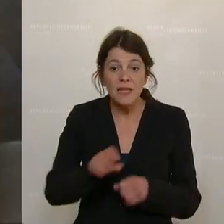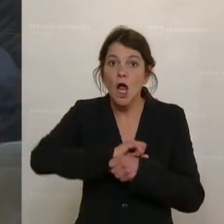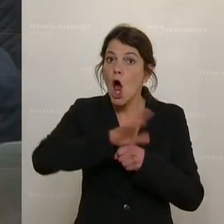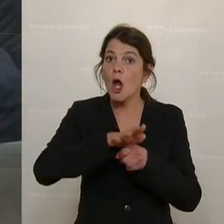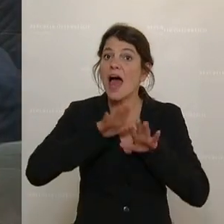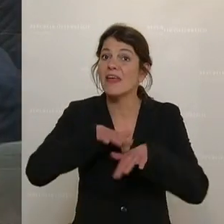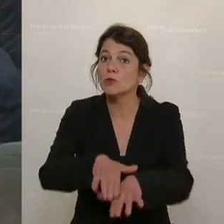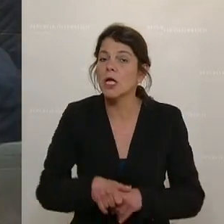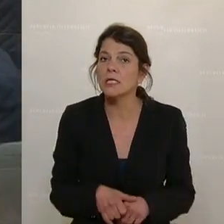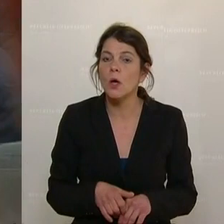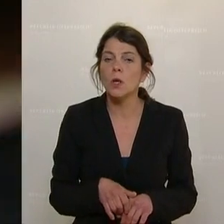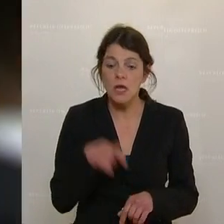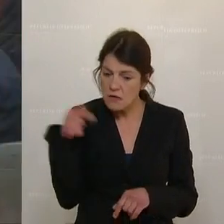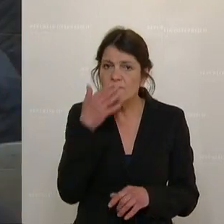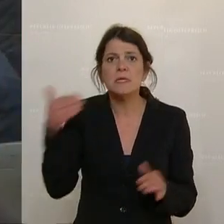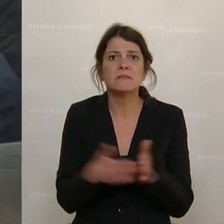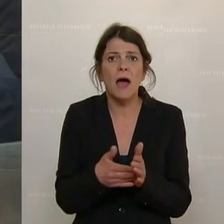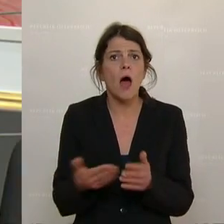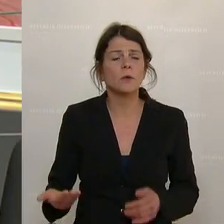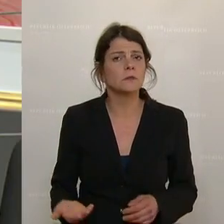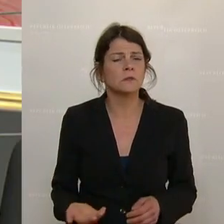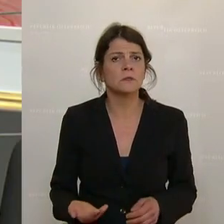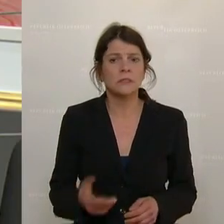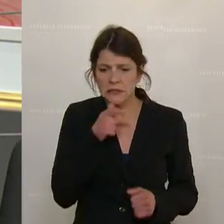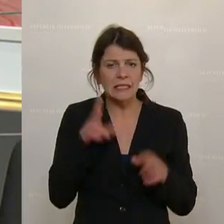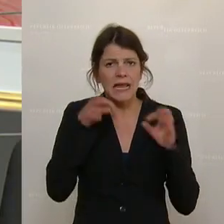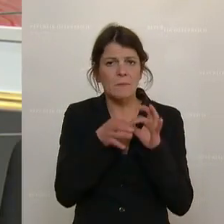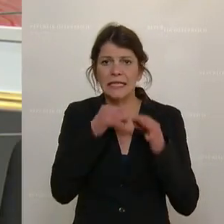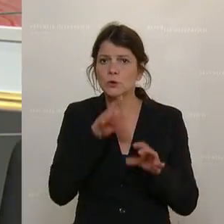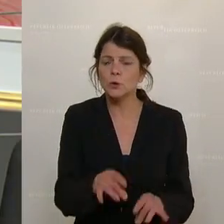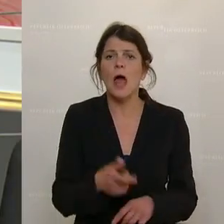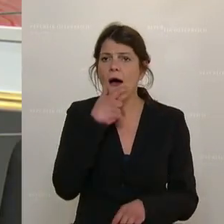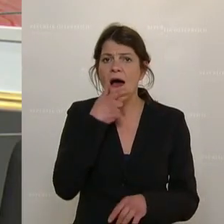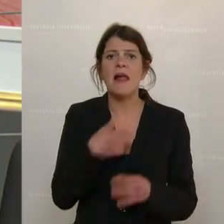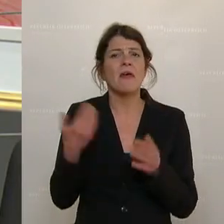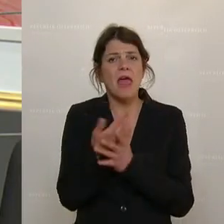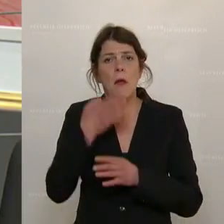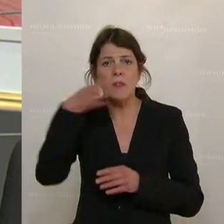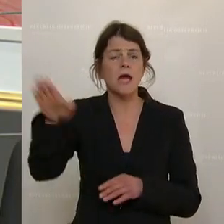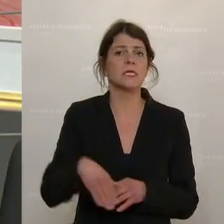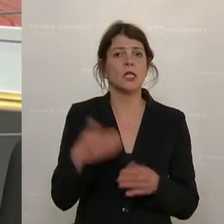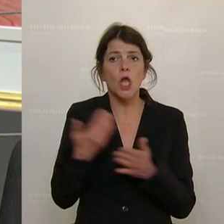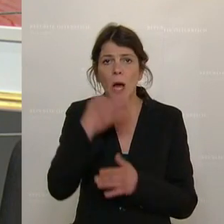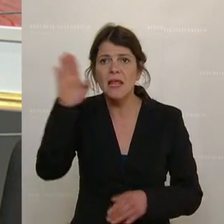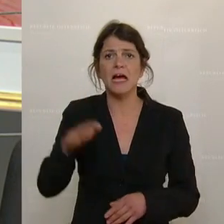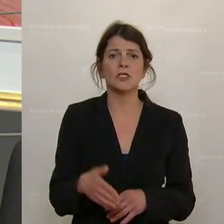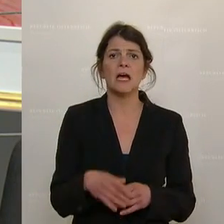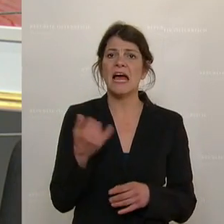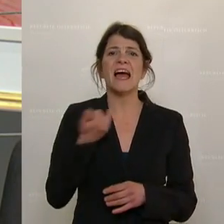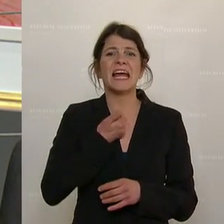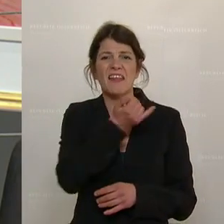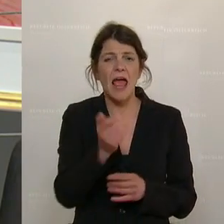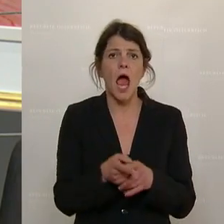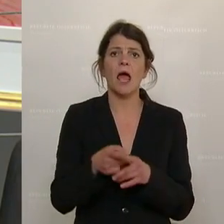-Demonstrationen massiv missbraucht werden. Wir haben Alt-Neonazis, Neu-Neonazis, Identitäre,